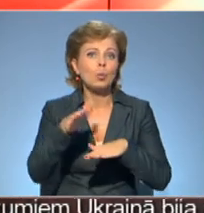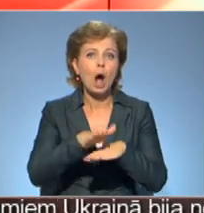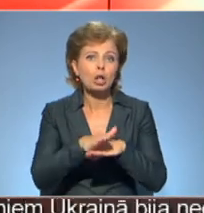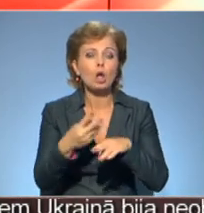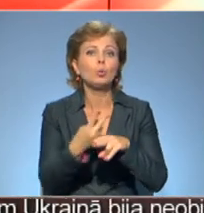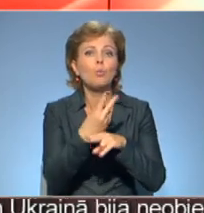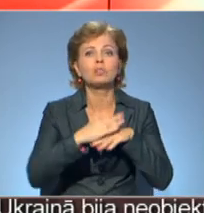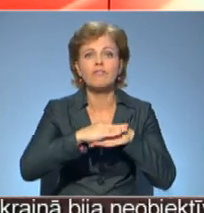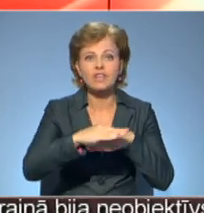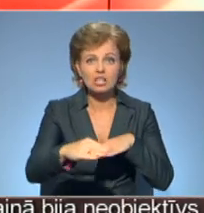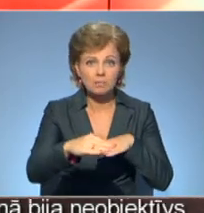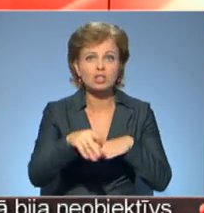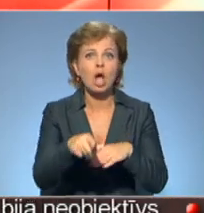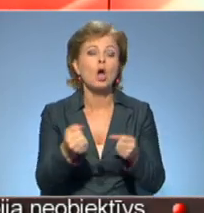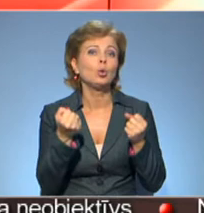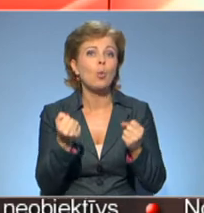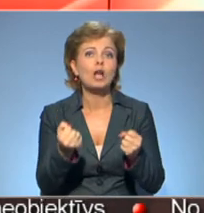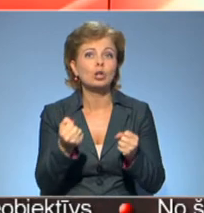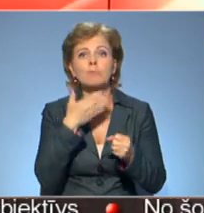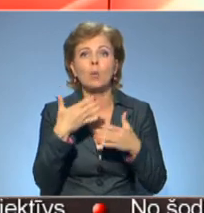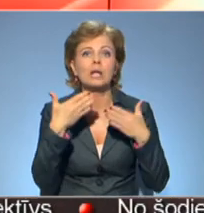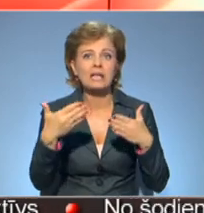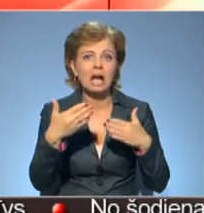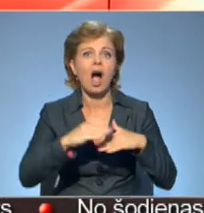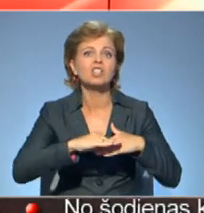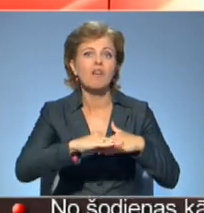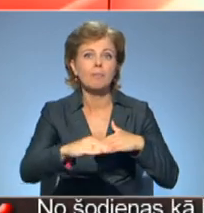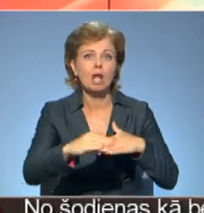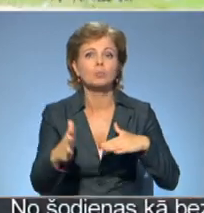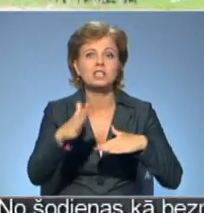izmaksas ir četras reizes mazākas. Turpinu Latgals kolēģi.